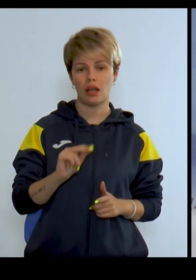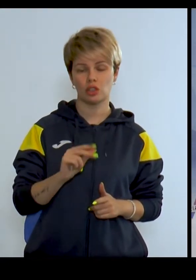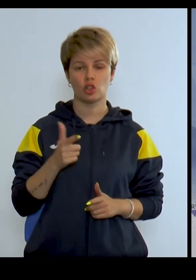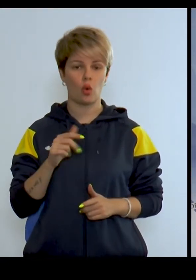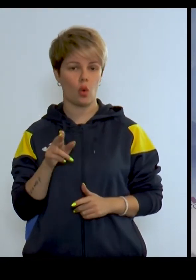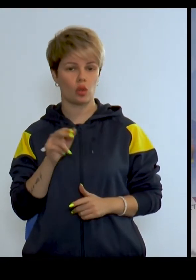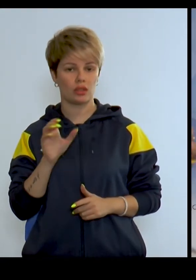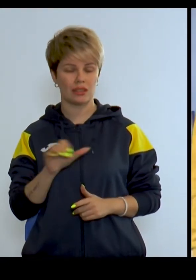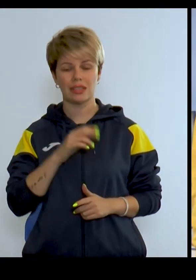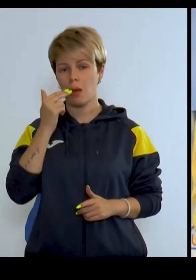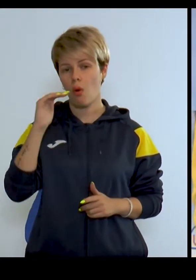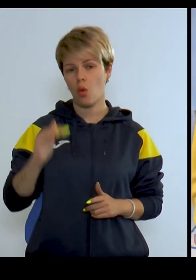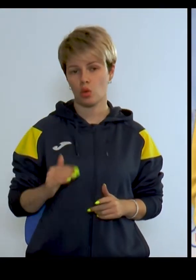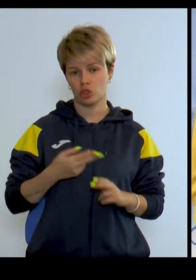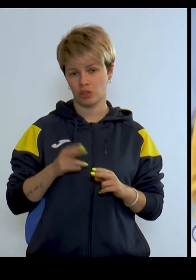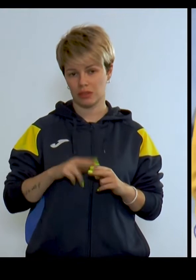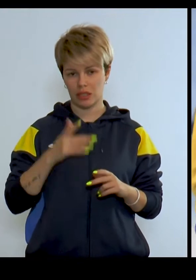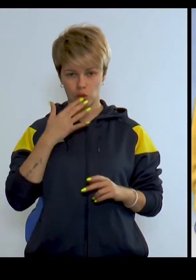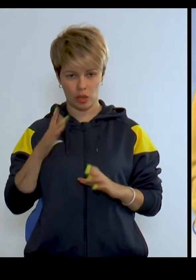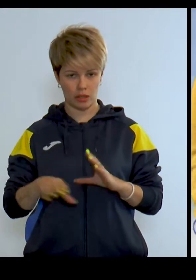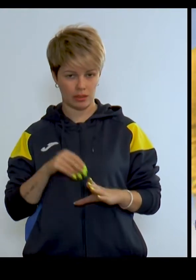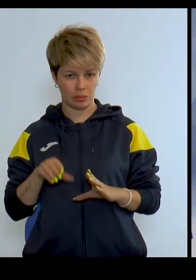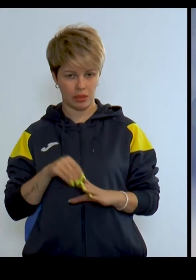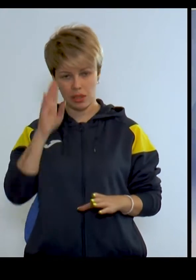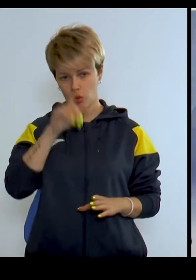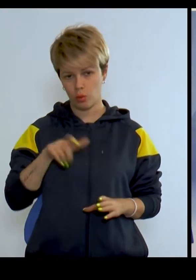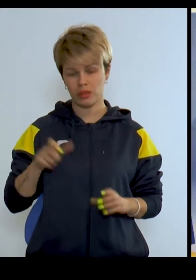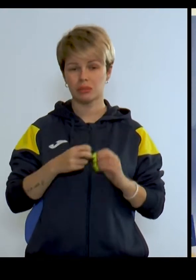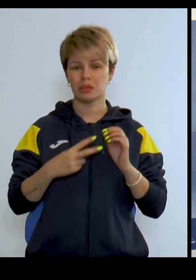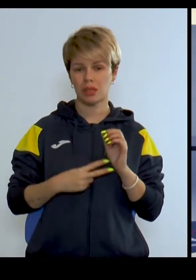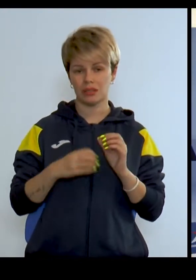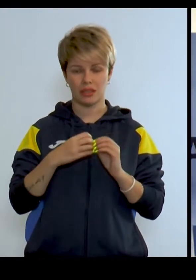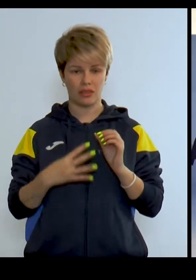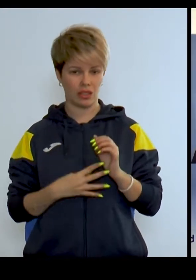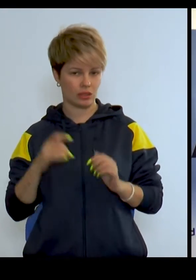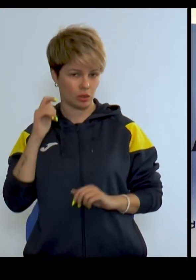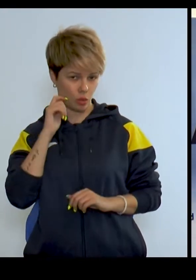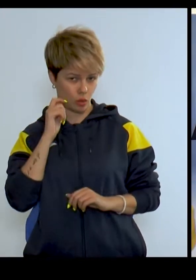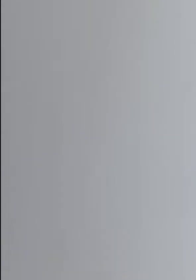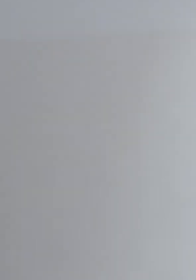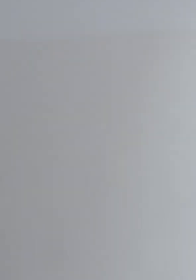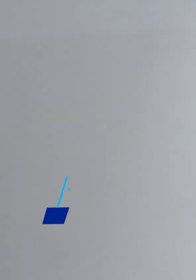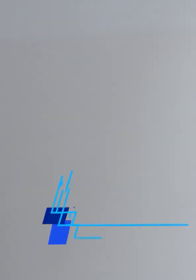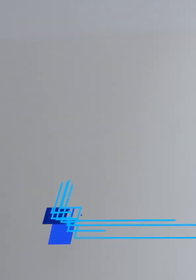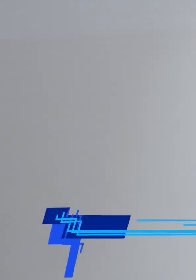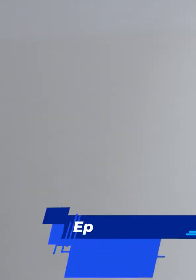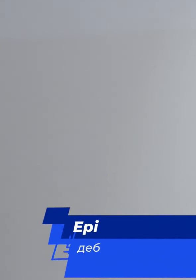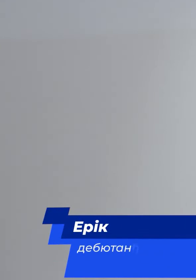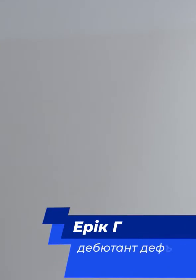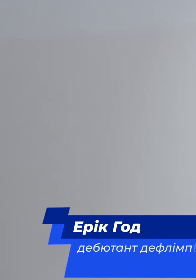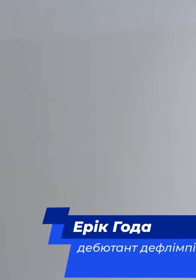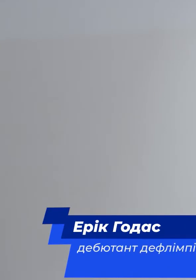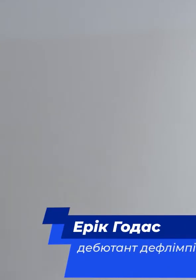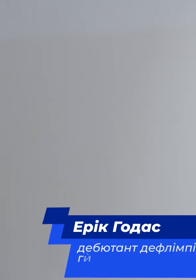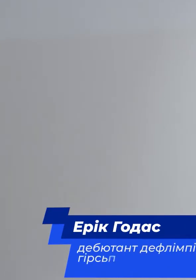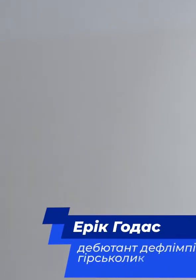Куртанич та Ерік Годас наймолодші у всій національній збірні Хлопцям 17 та 19 років Я трохи шокований був,